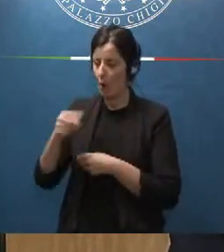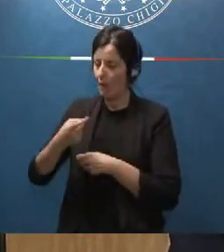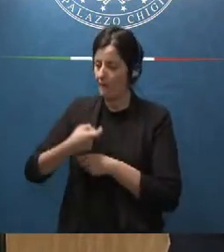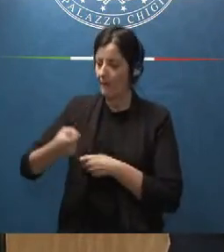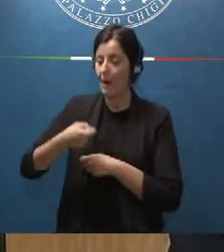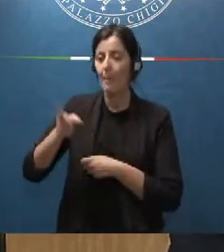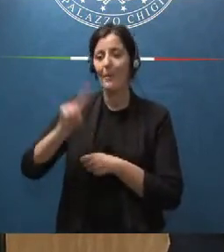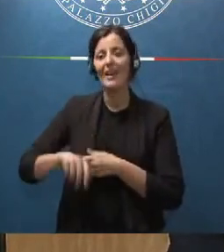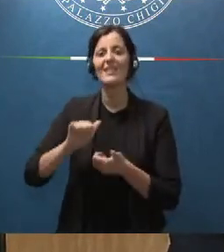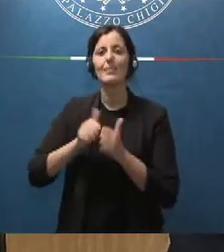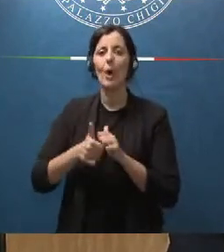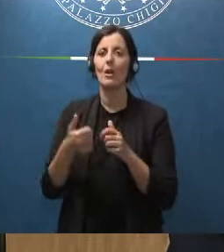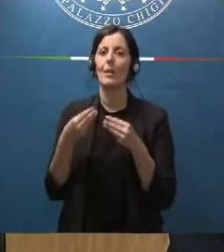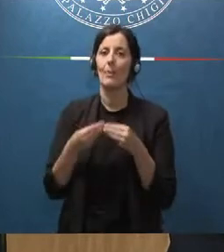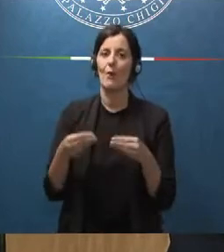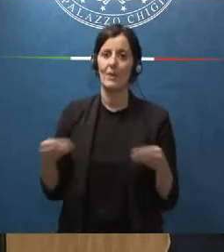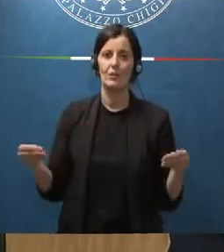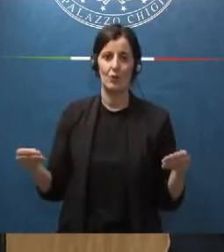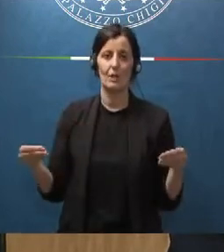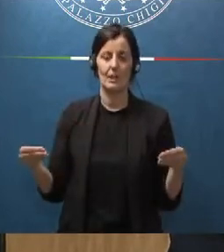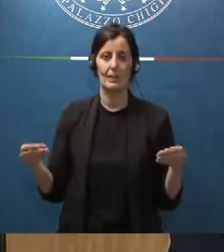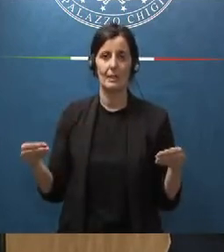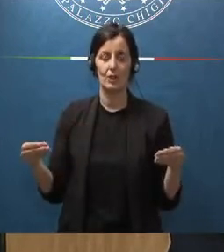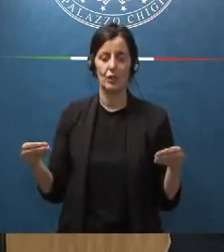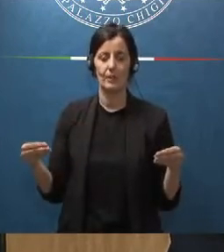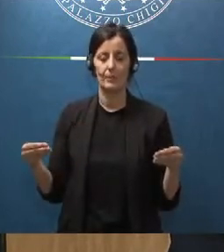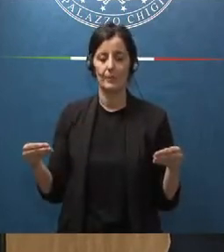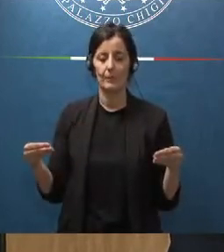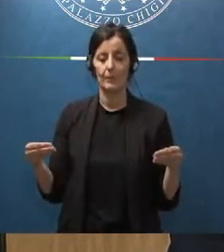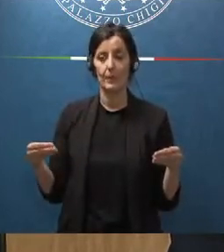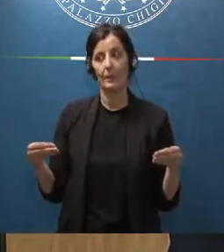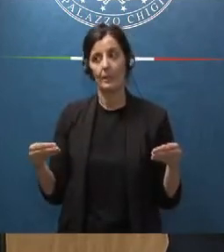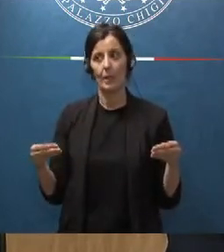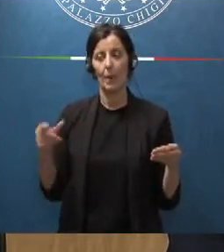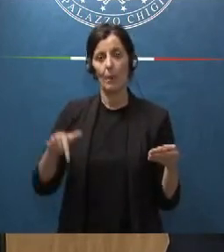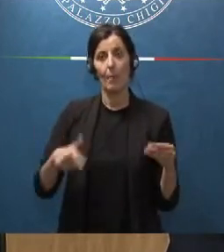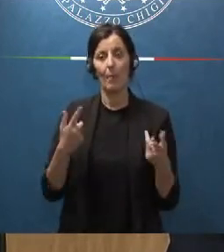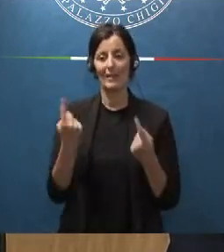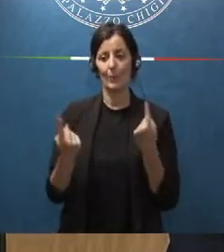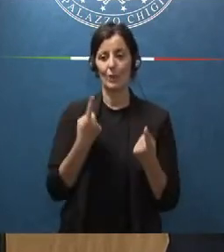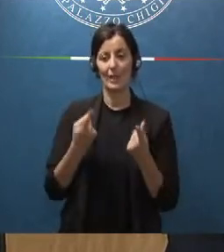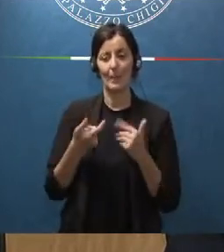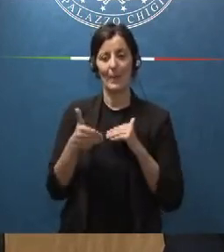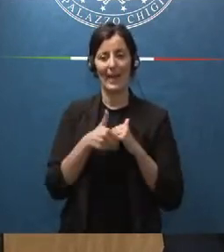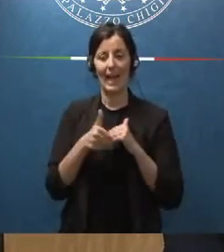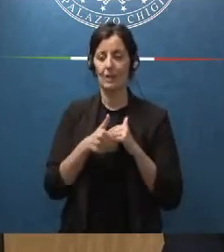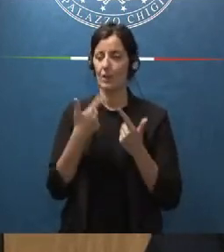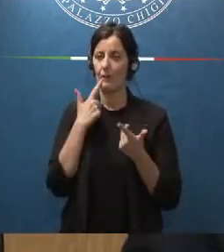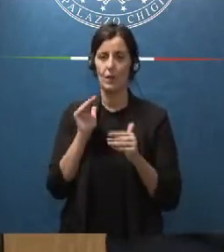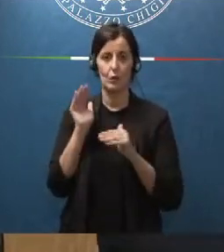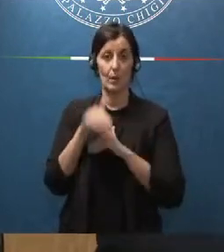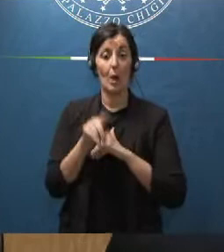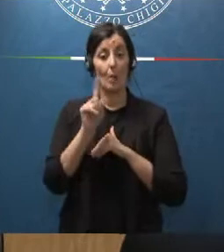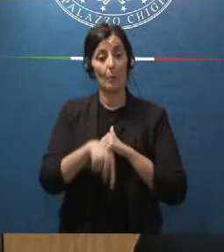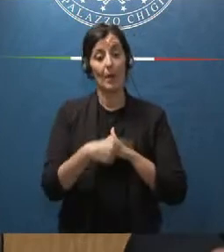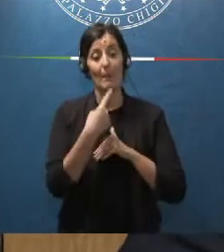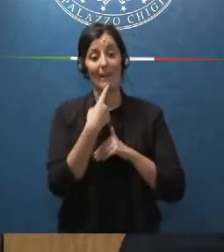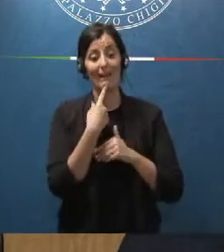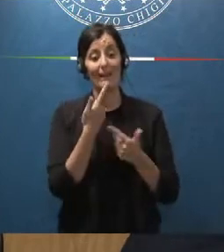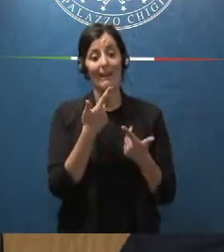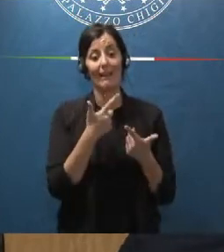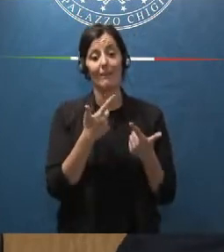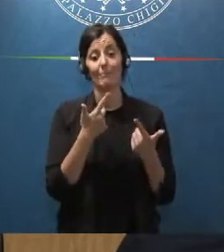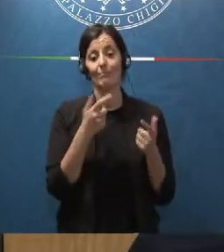professionistici superando la condizione diciamo di precarizzazione determinata dalla necessità anche per i dilettanti di dover